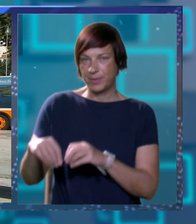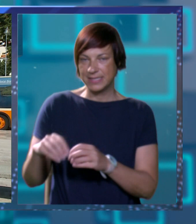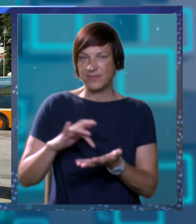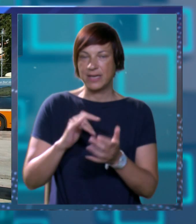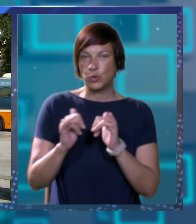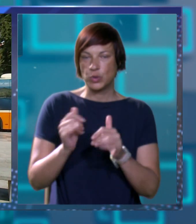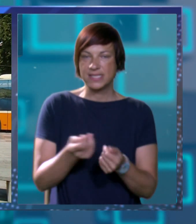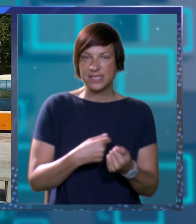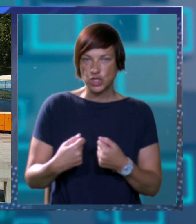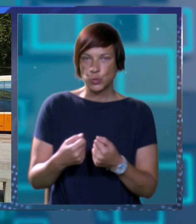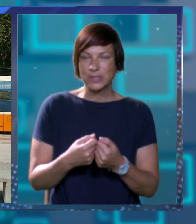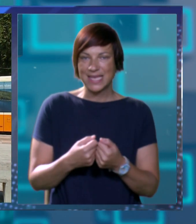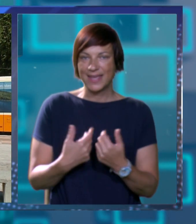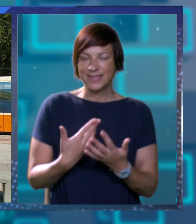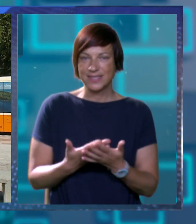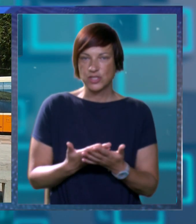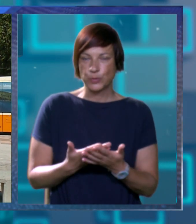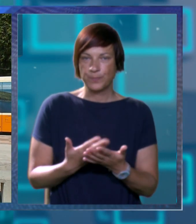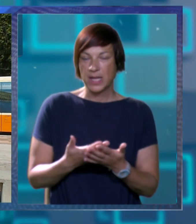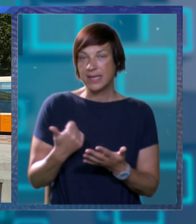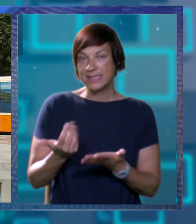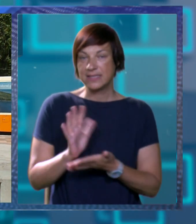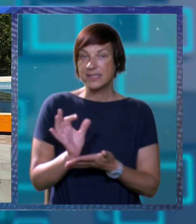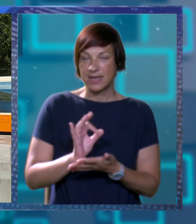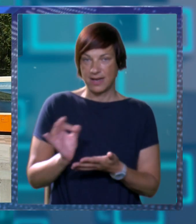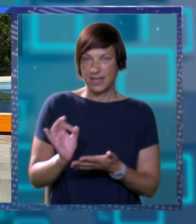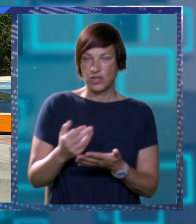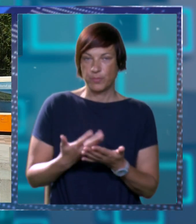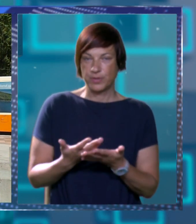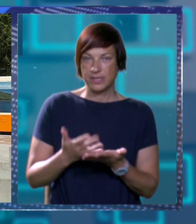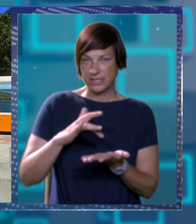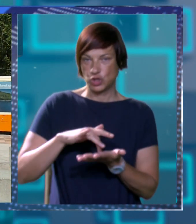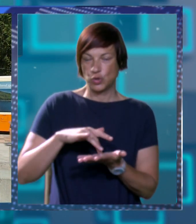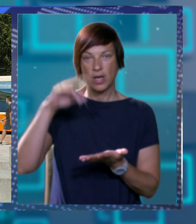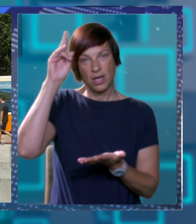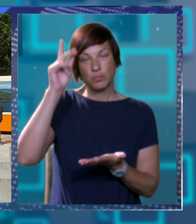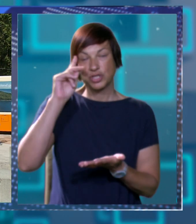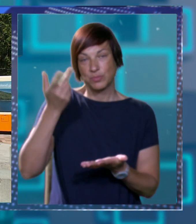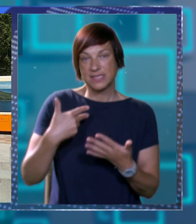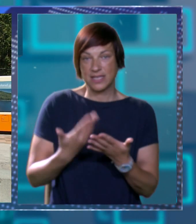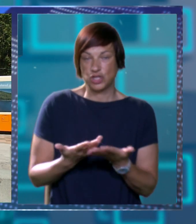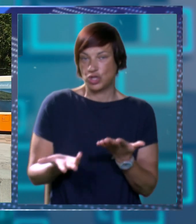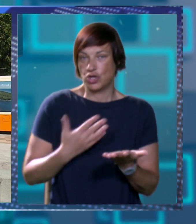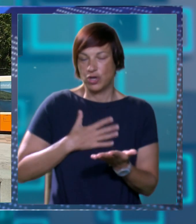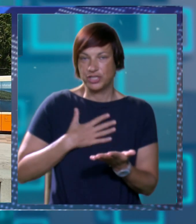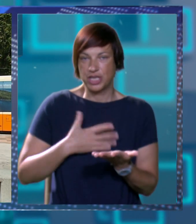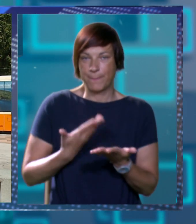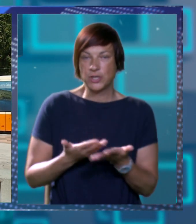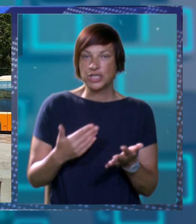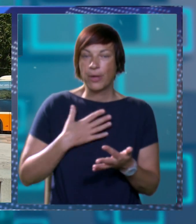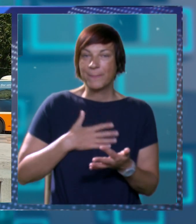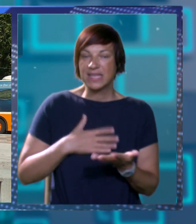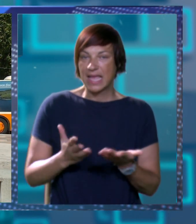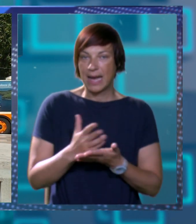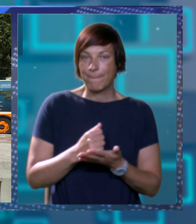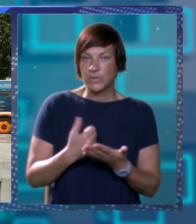na lokalnu turističku zajednicu i to je s jedne strane dobro, zato što u lokalu možemo znači što zaista hoćemo, što